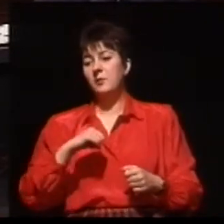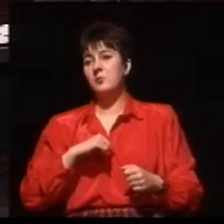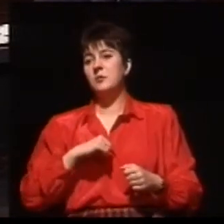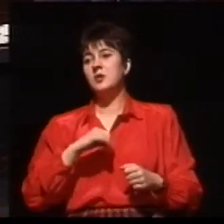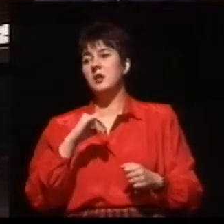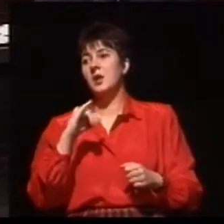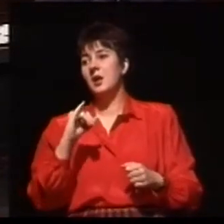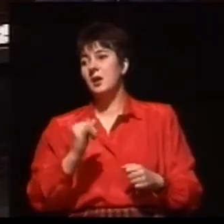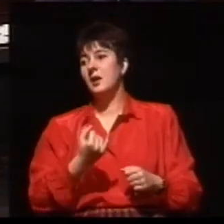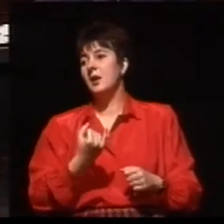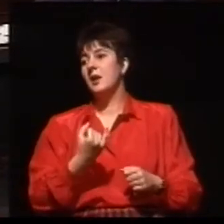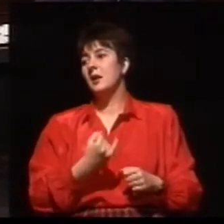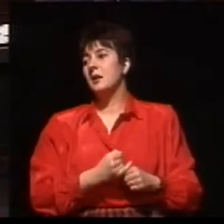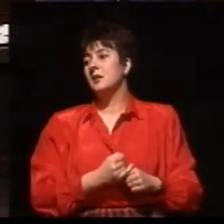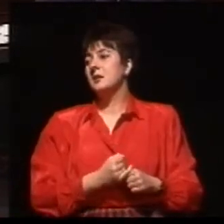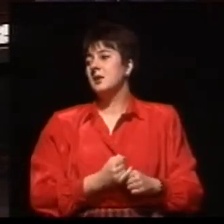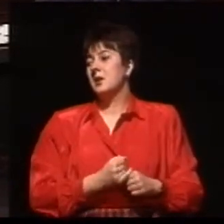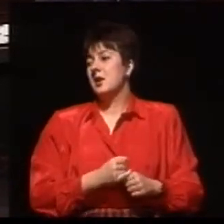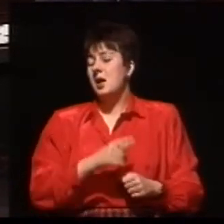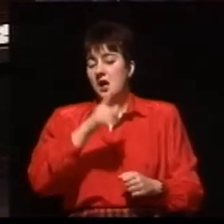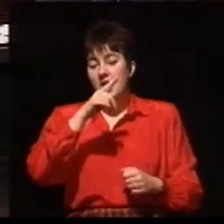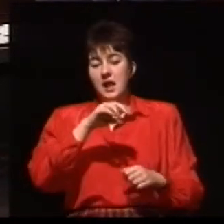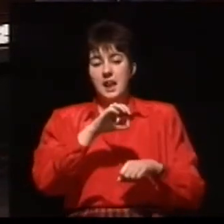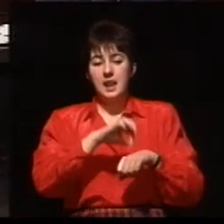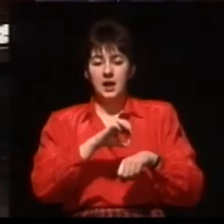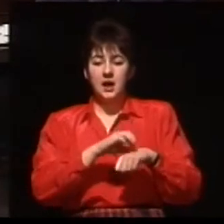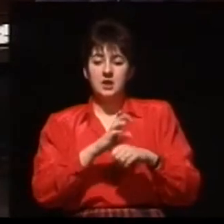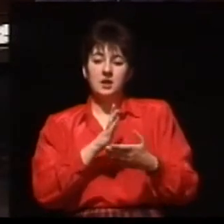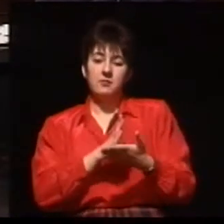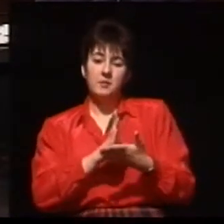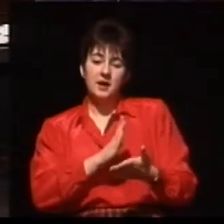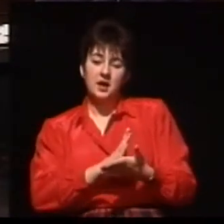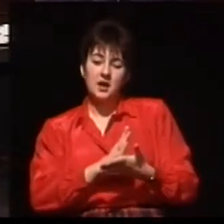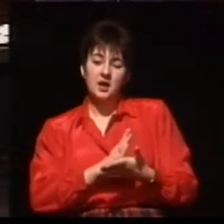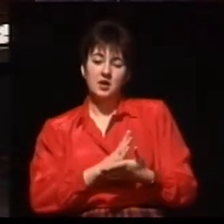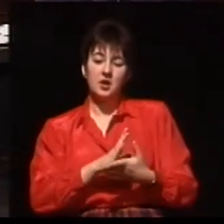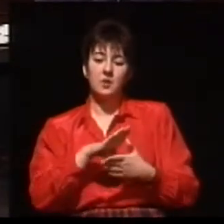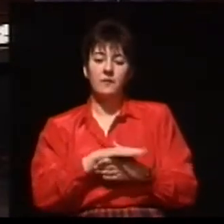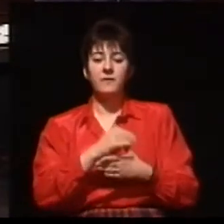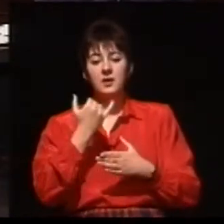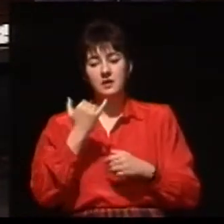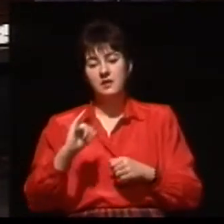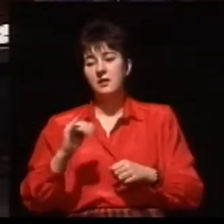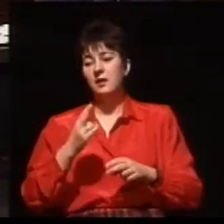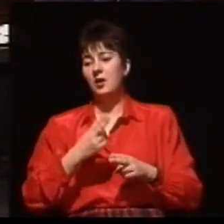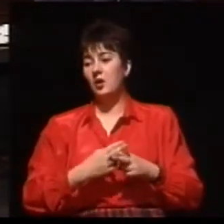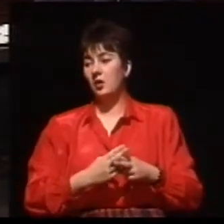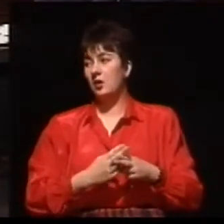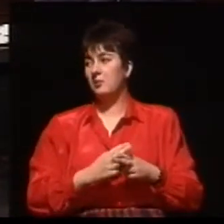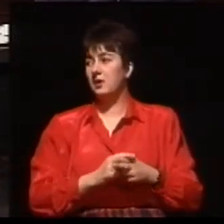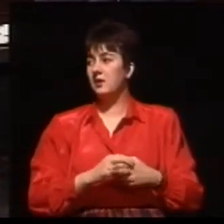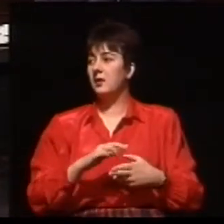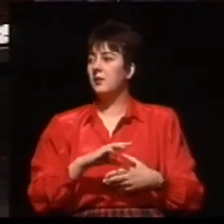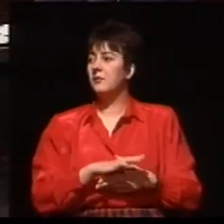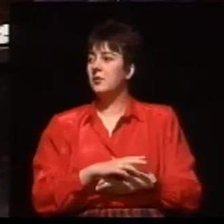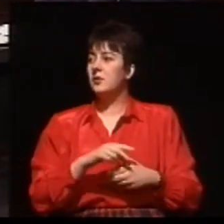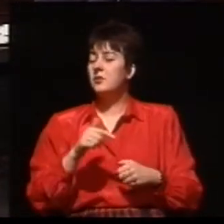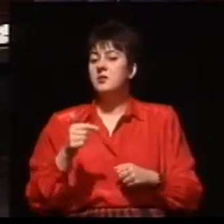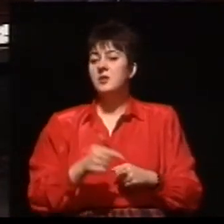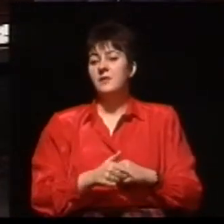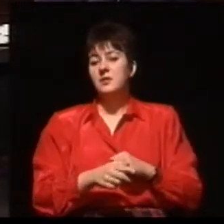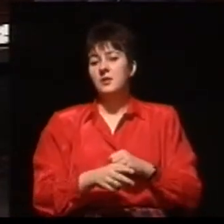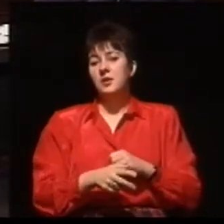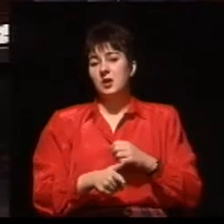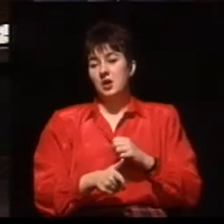na takiej konferencji o tolaryngologów francuskich w Paryżu, gdzie profesor Szoart, który w 1973 roku